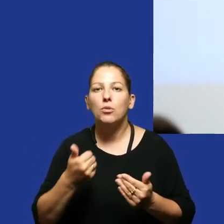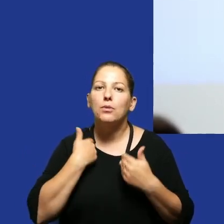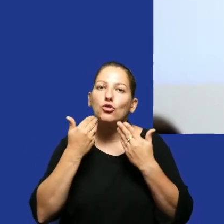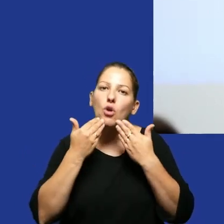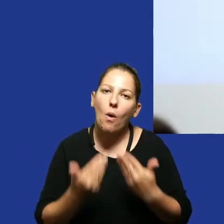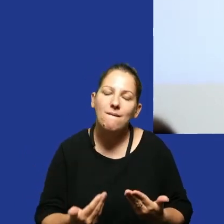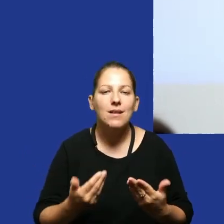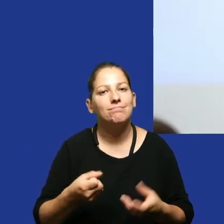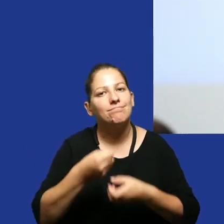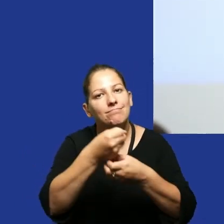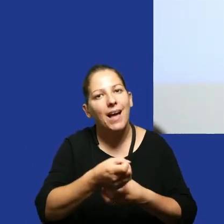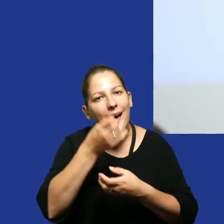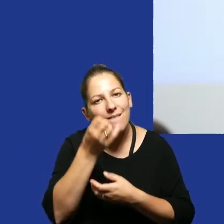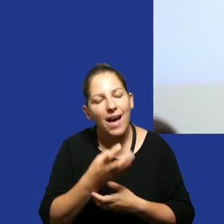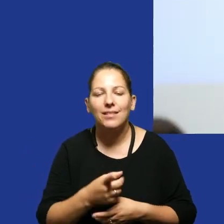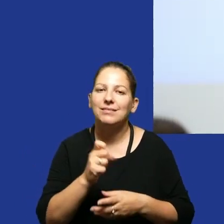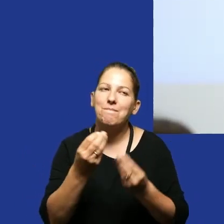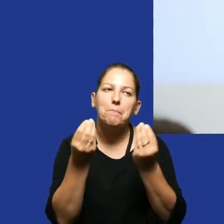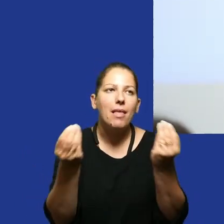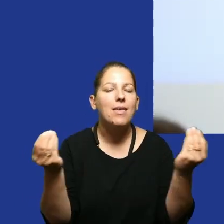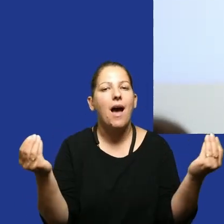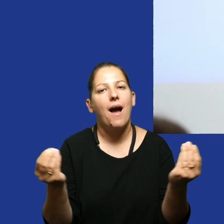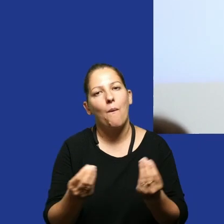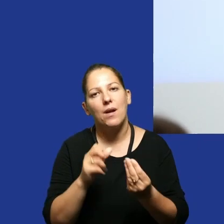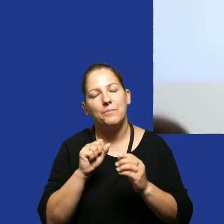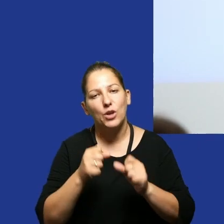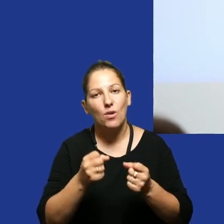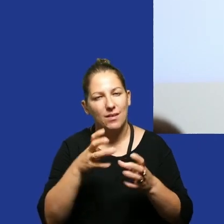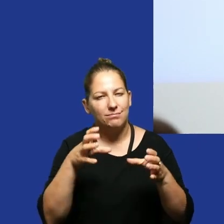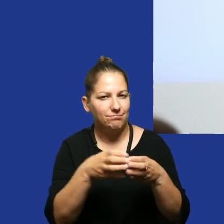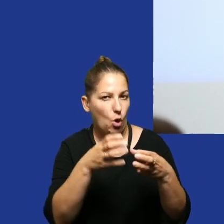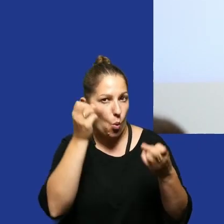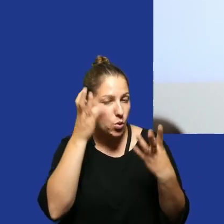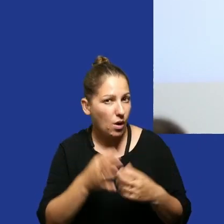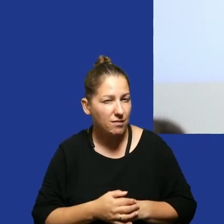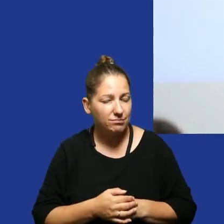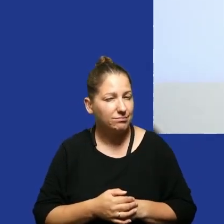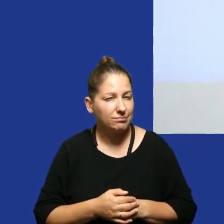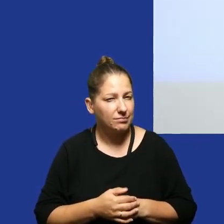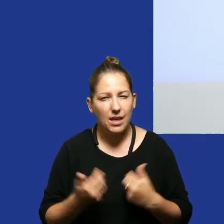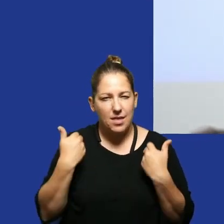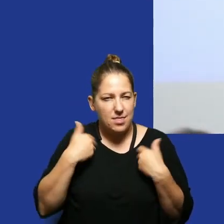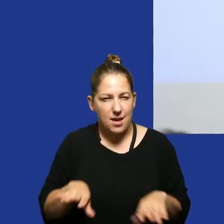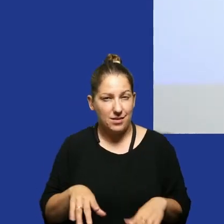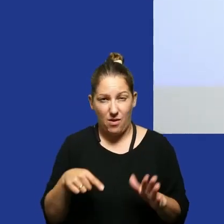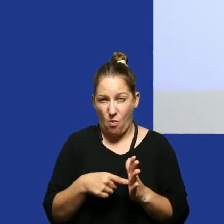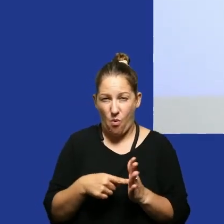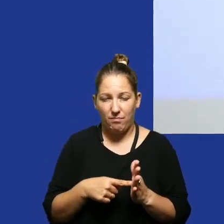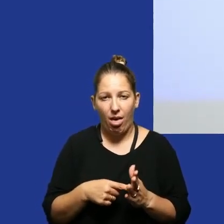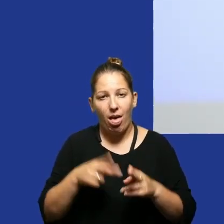burmistrzowi z kwiatami za jakieś wspaniałe działania w sferze kultury więc nie chciałabym żeby ta